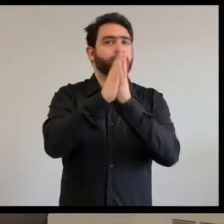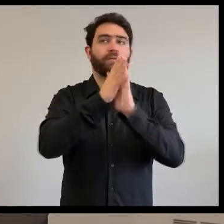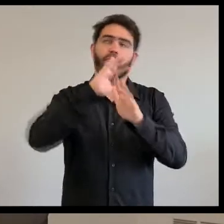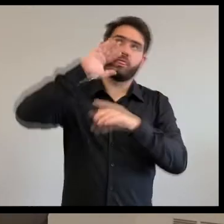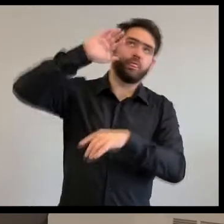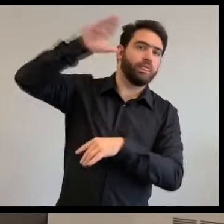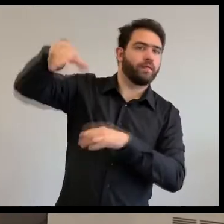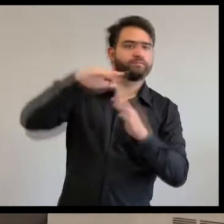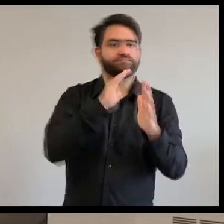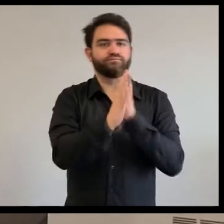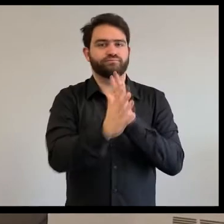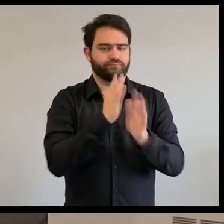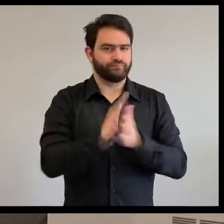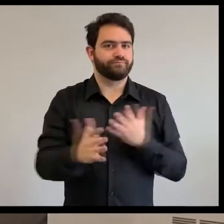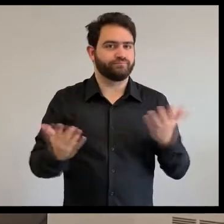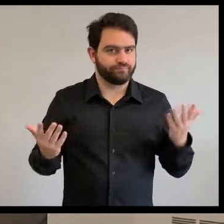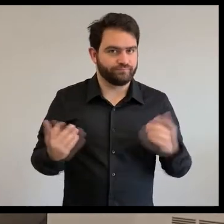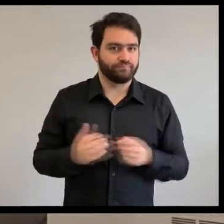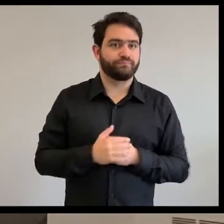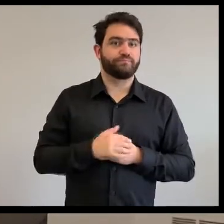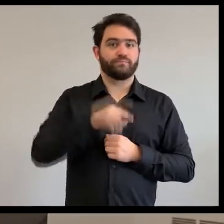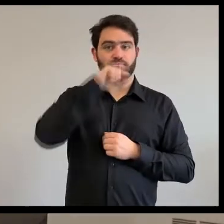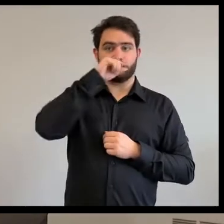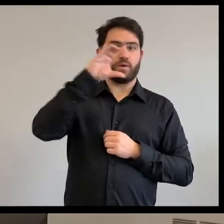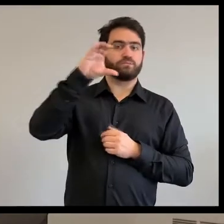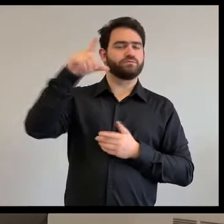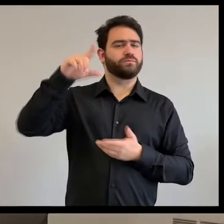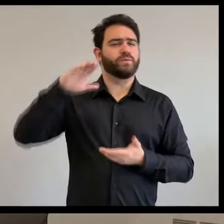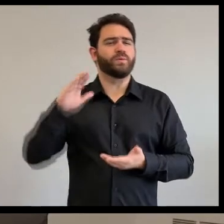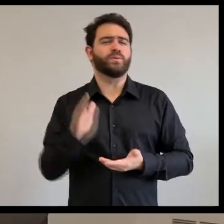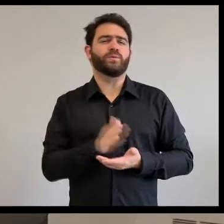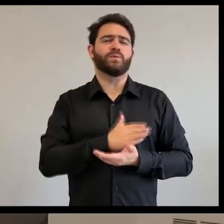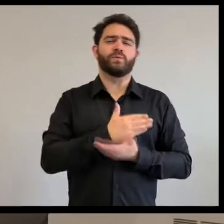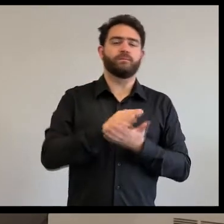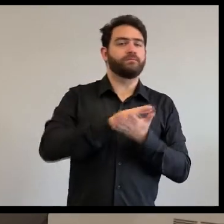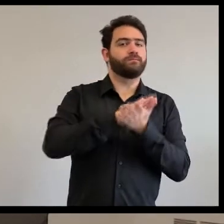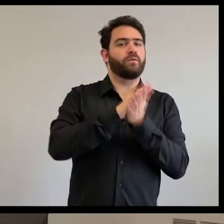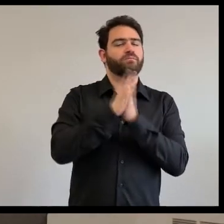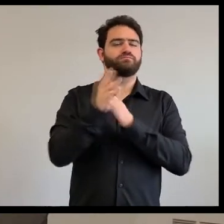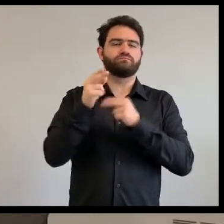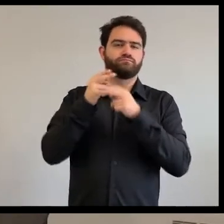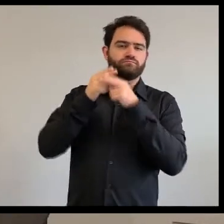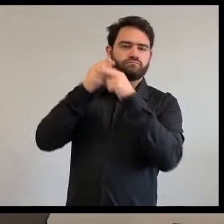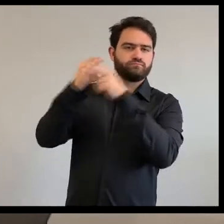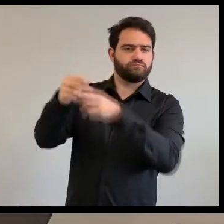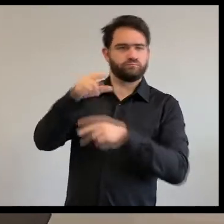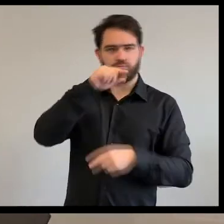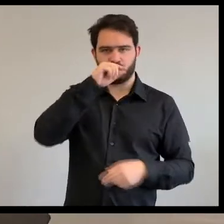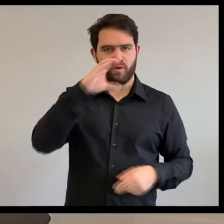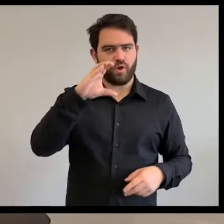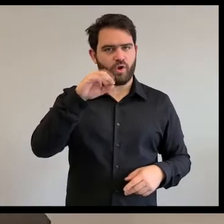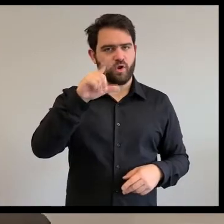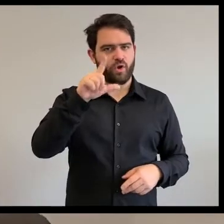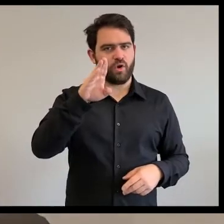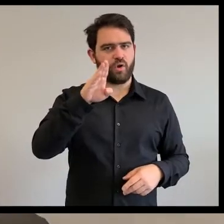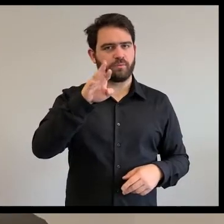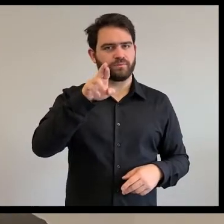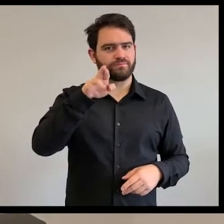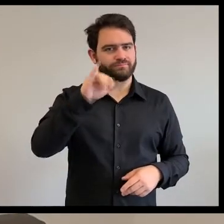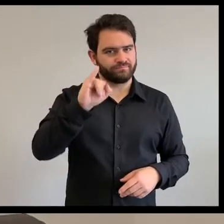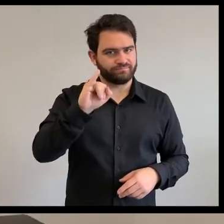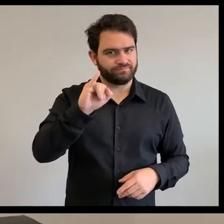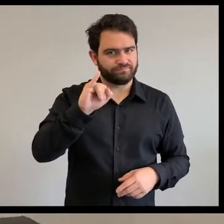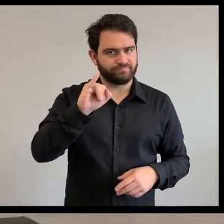faire, c'était de chanter. C'est comme ça qu'un jour, ils l'ont trouvé et l'ont vu qu'il chantait et c'est devenu un colibri chanteur.